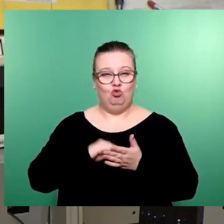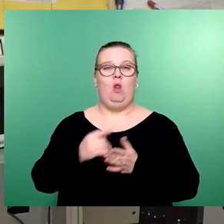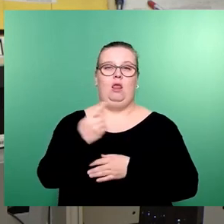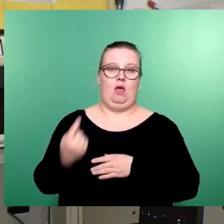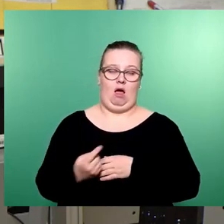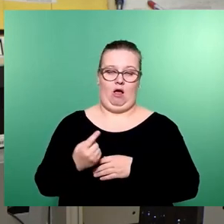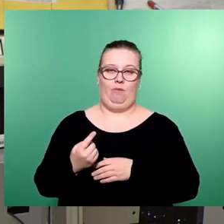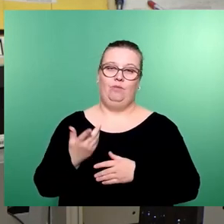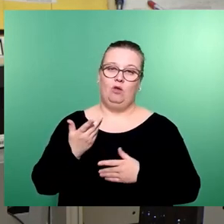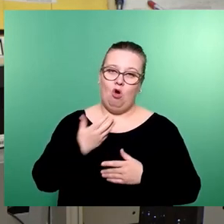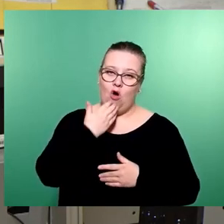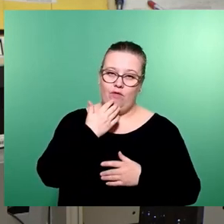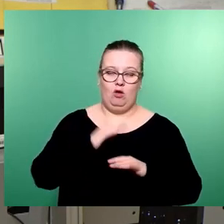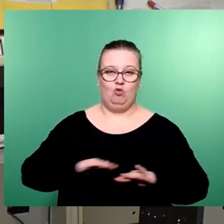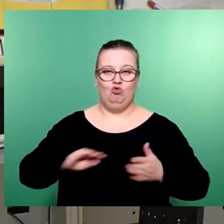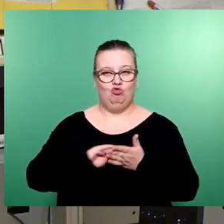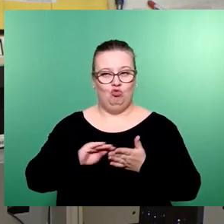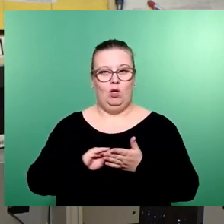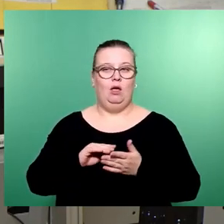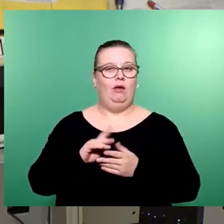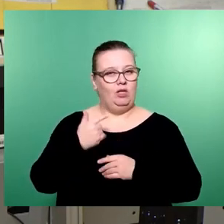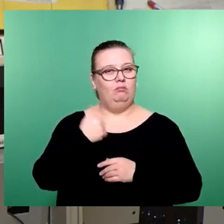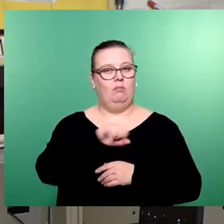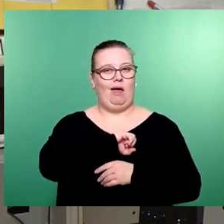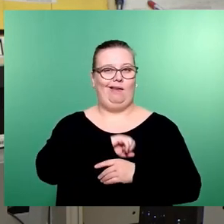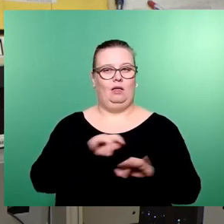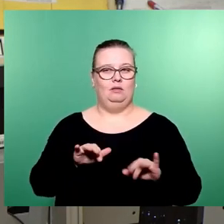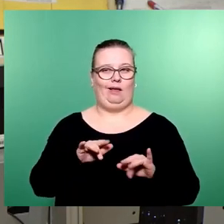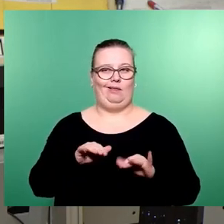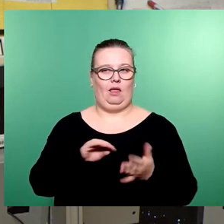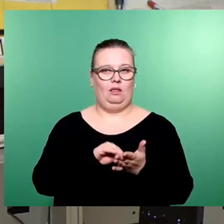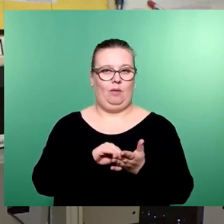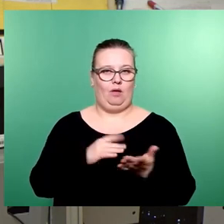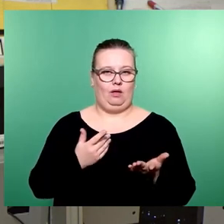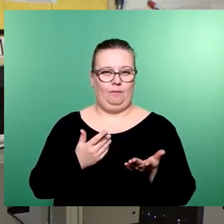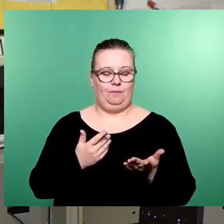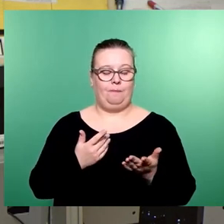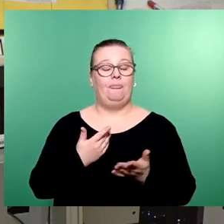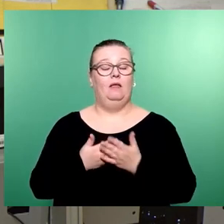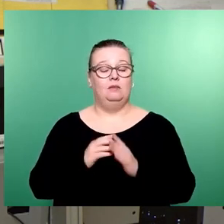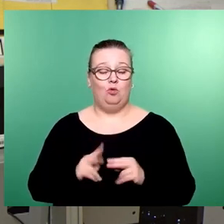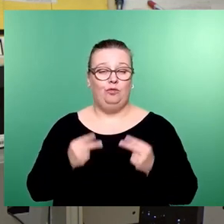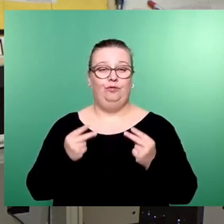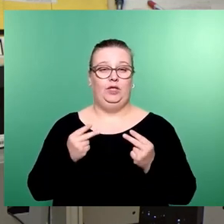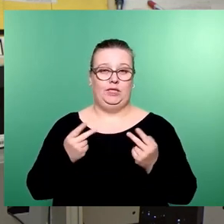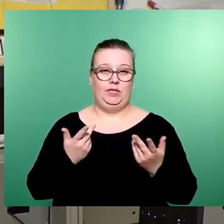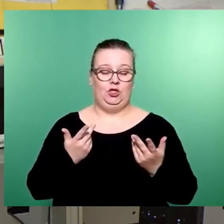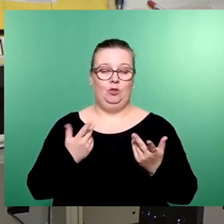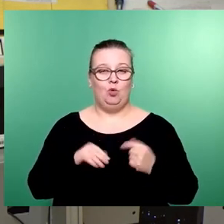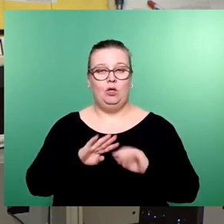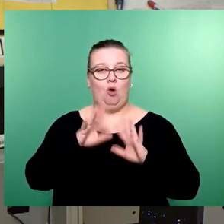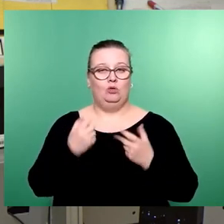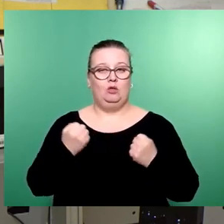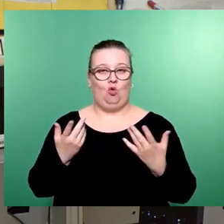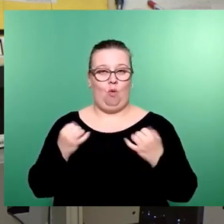zumindest in den Grundschulen auch jede Schule eine Schulsekretärin hat. Und deshalb ist es wichtig, dass dieser Haushalt so beschlossen